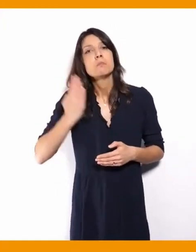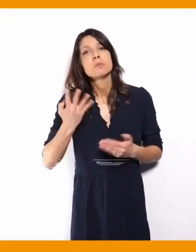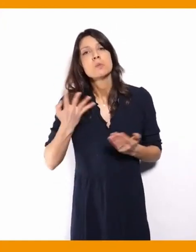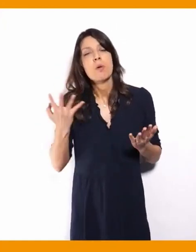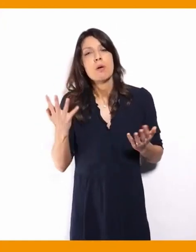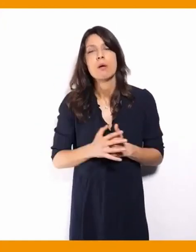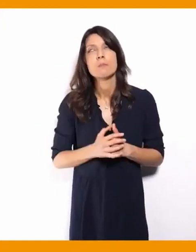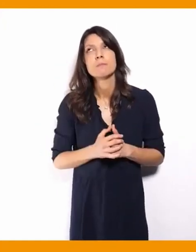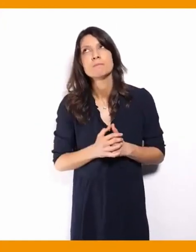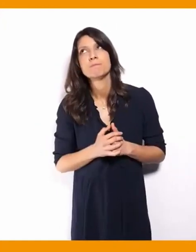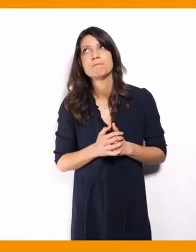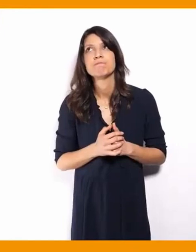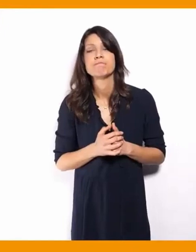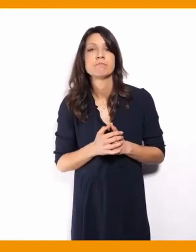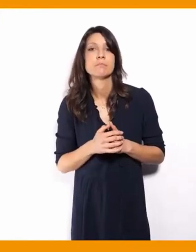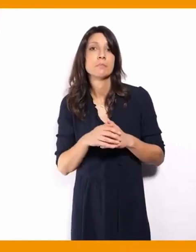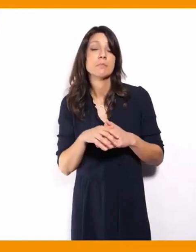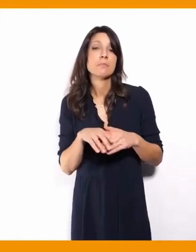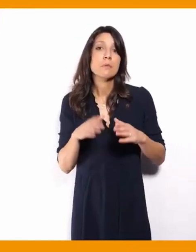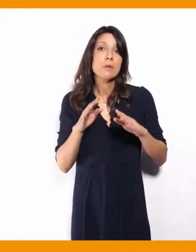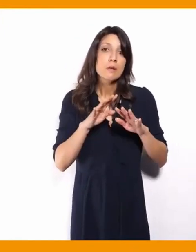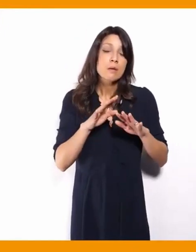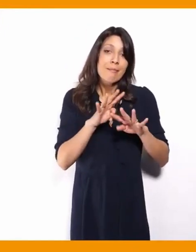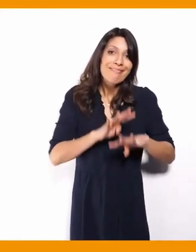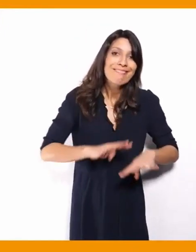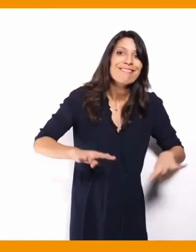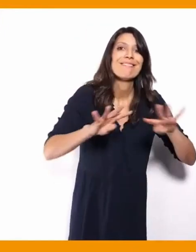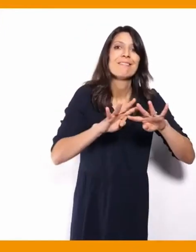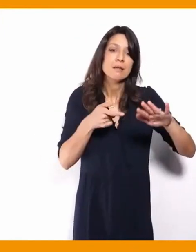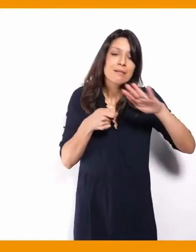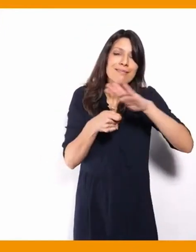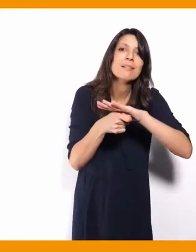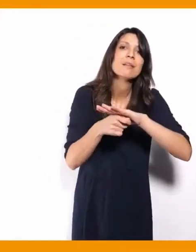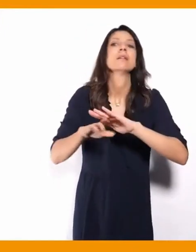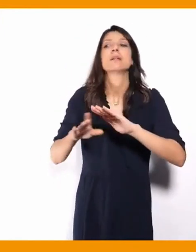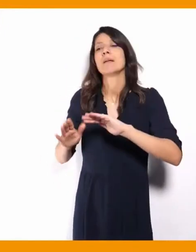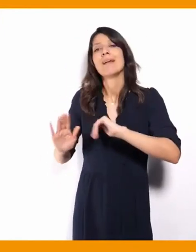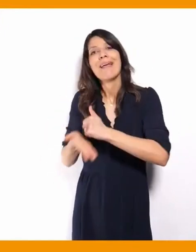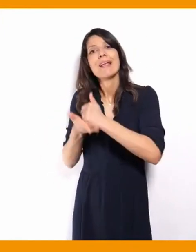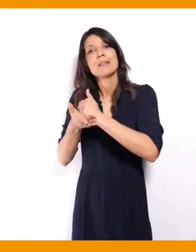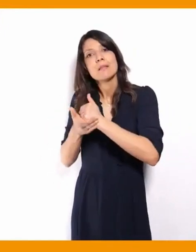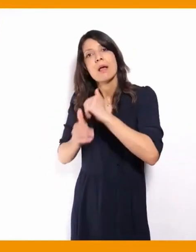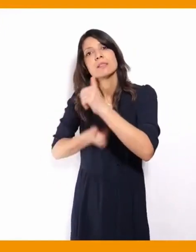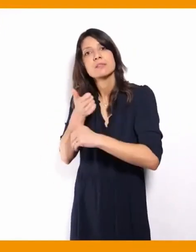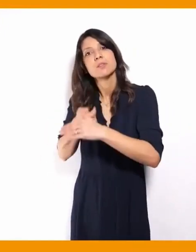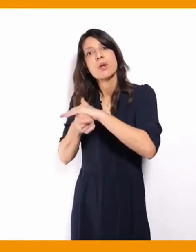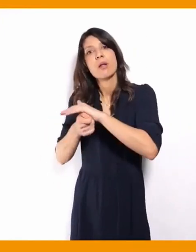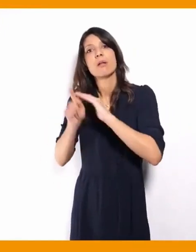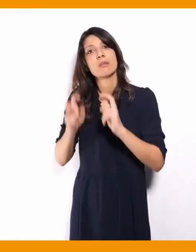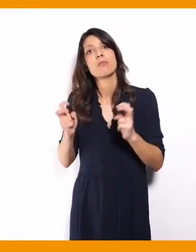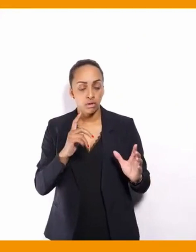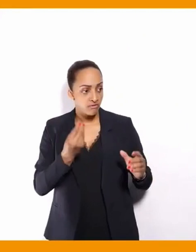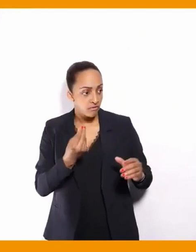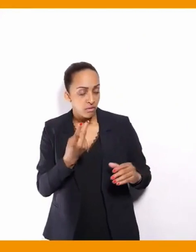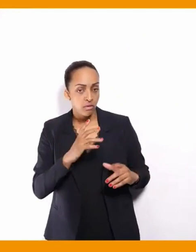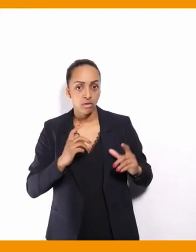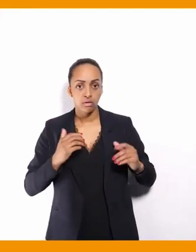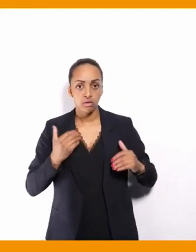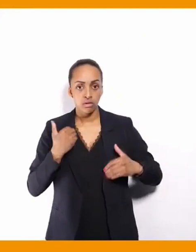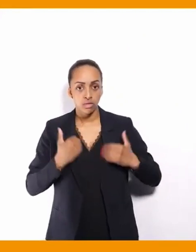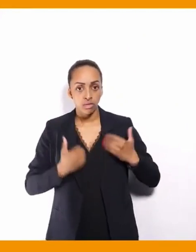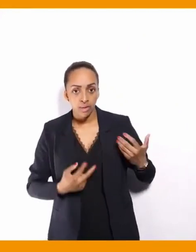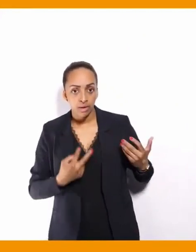les allocations, les aides individuelles à des niveaux, on en a parlé sur la prestation. La